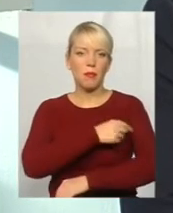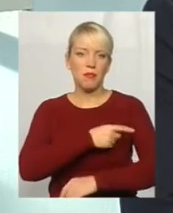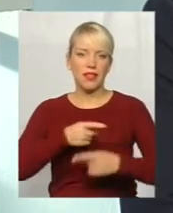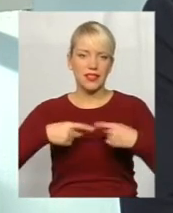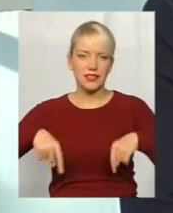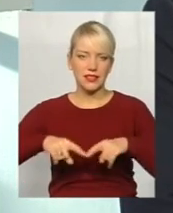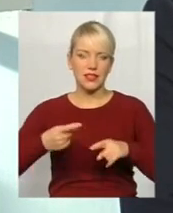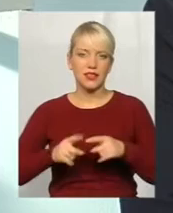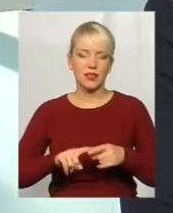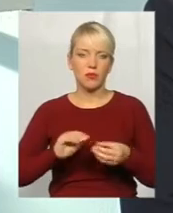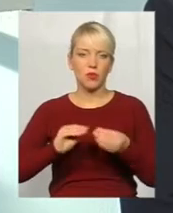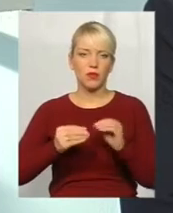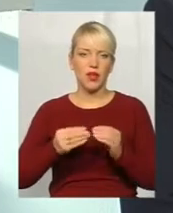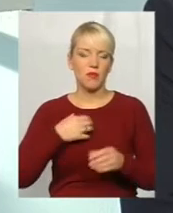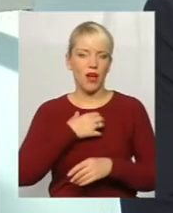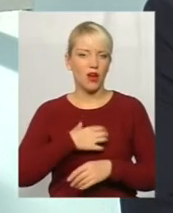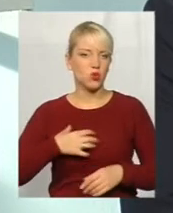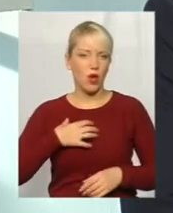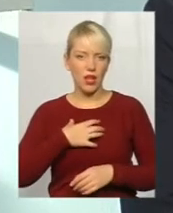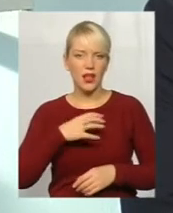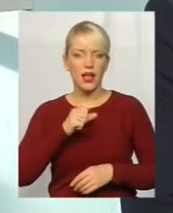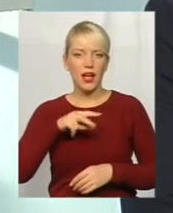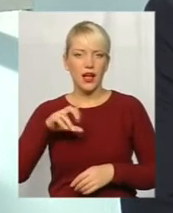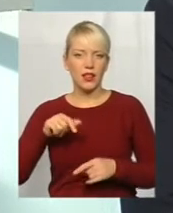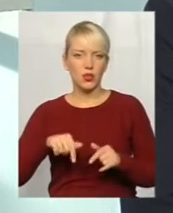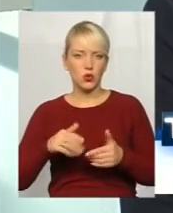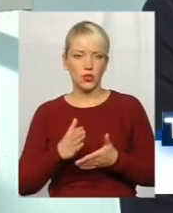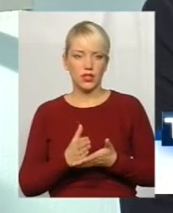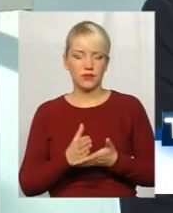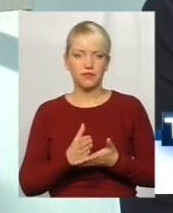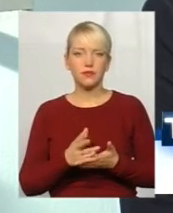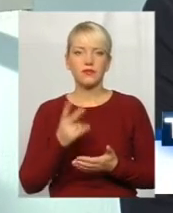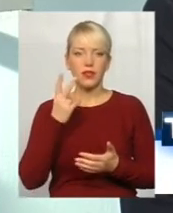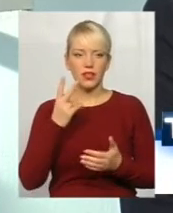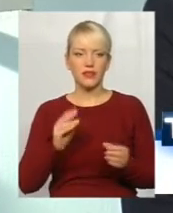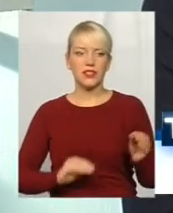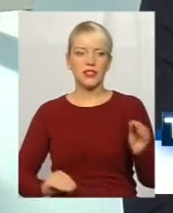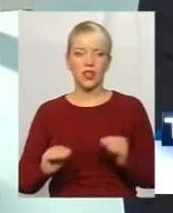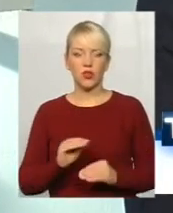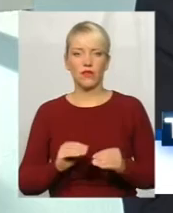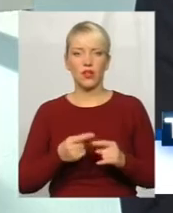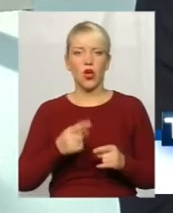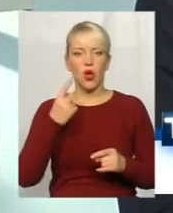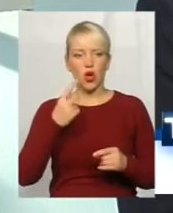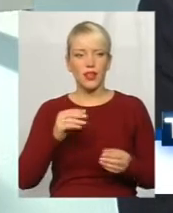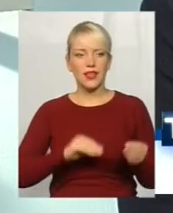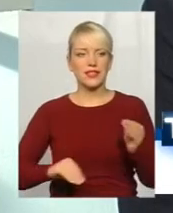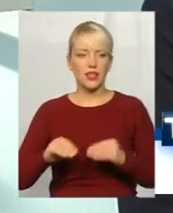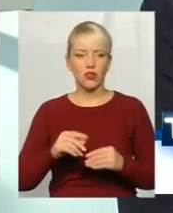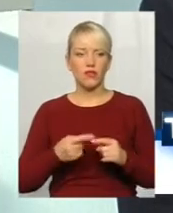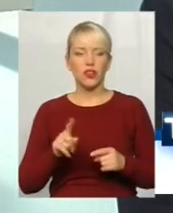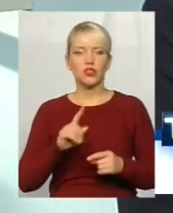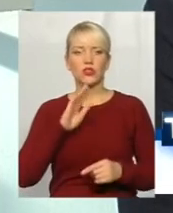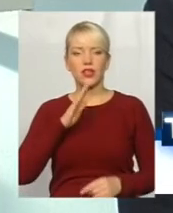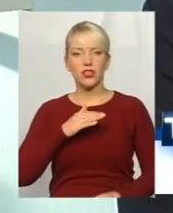проблема дуже актуальна. Але тут є таких дві складових. Одна складова, то, що наші